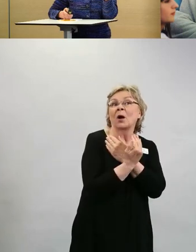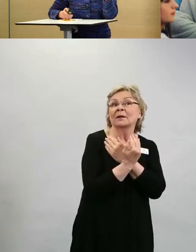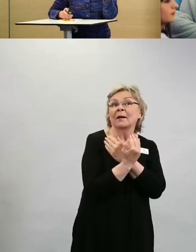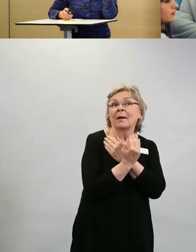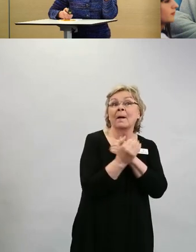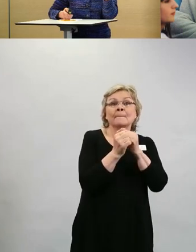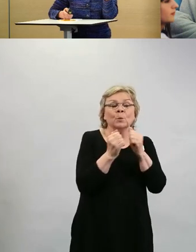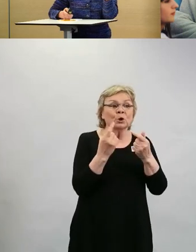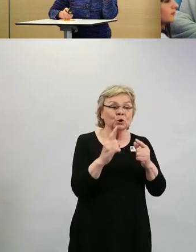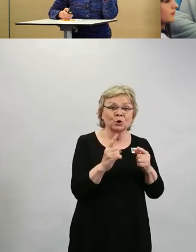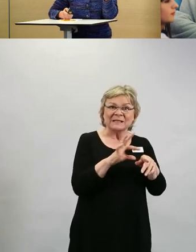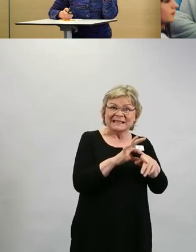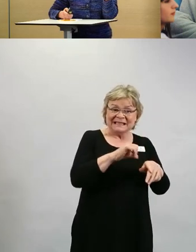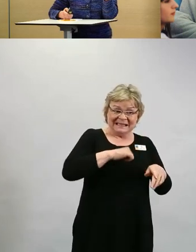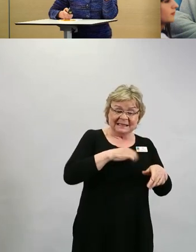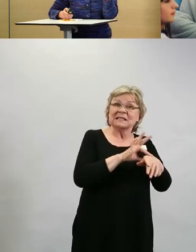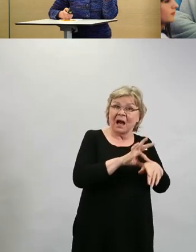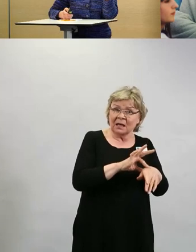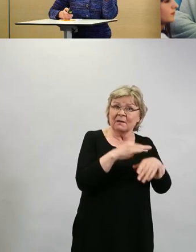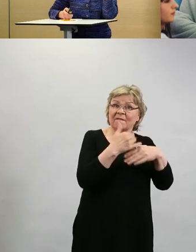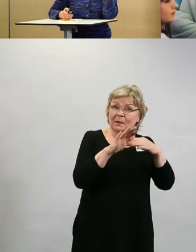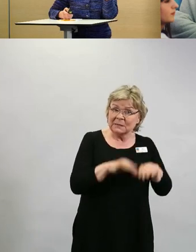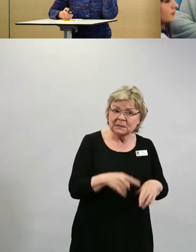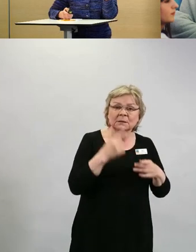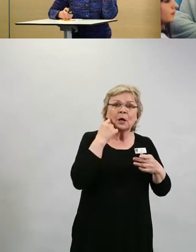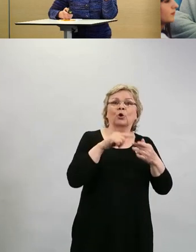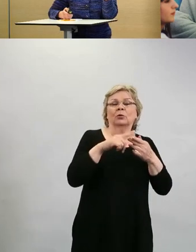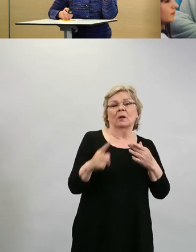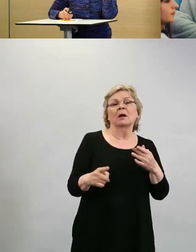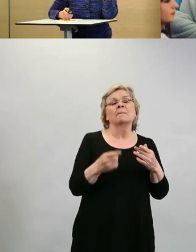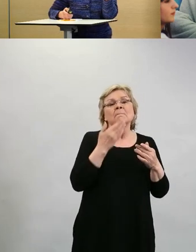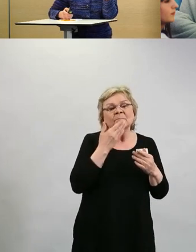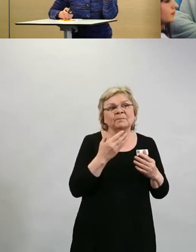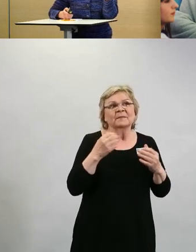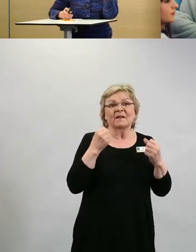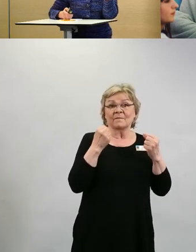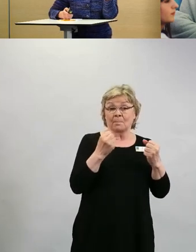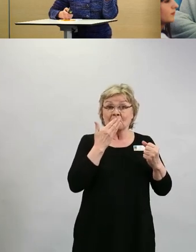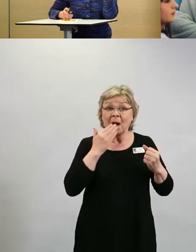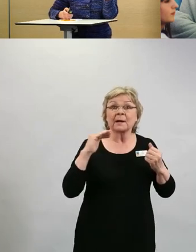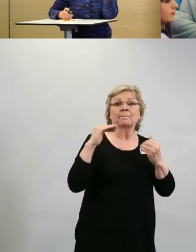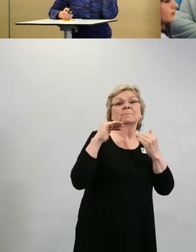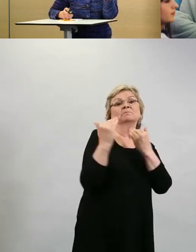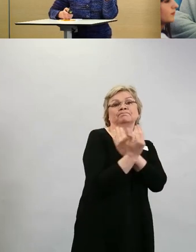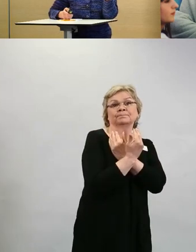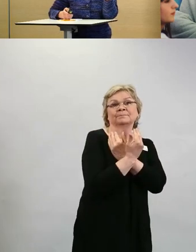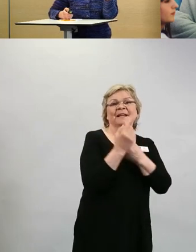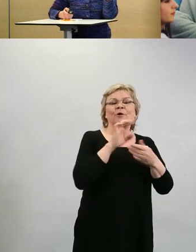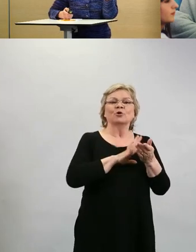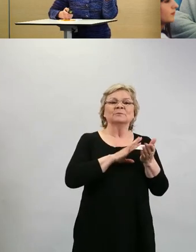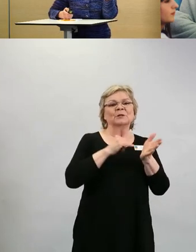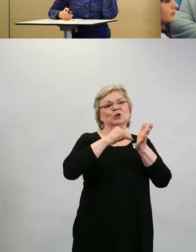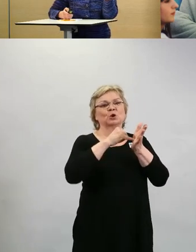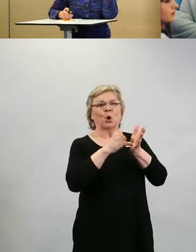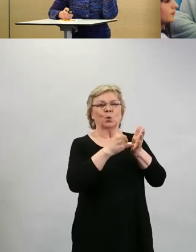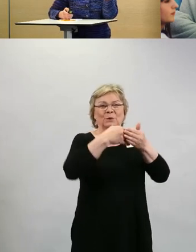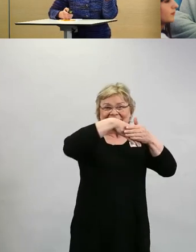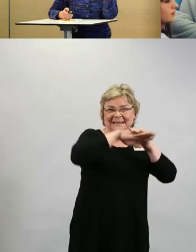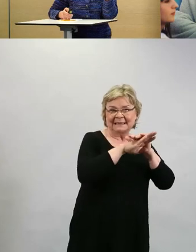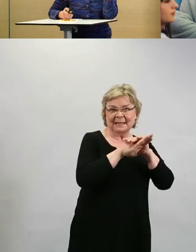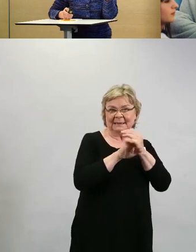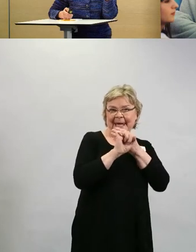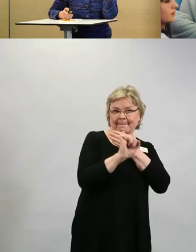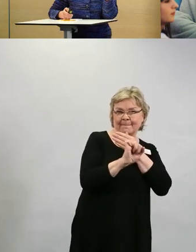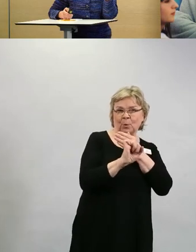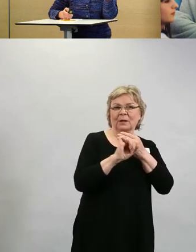enemmän suojaa on. Sitä korkeammalle ne vasta-aineet nousevat, sitä enemmän siellä on solusitoista immuniteettia, joka on erityisen